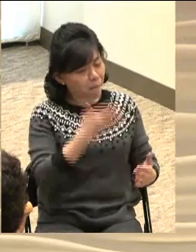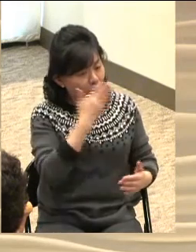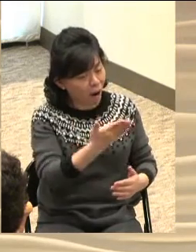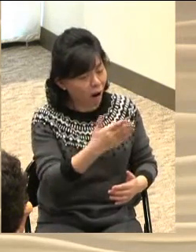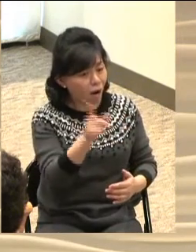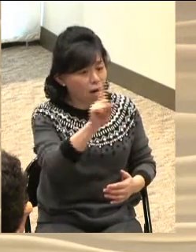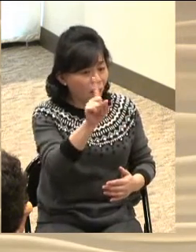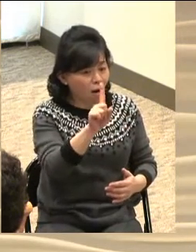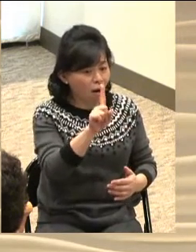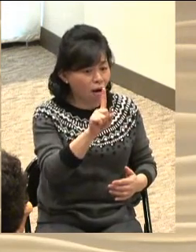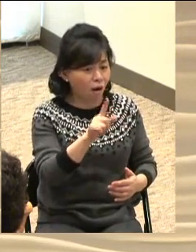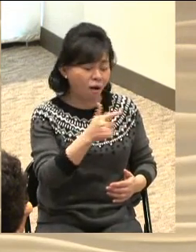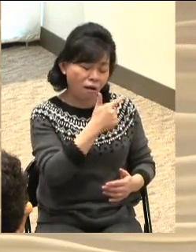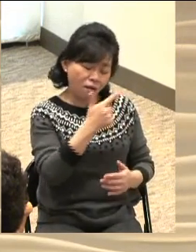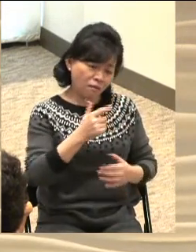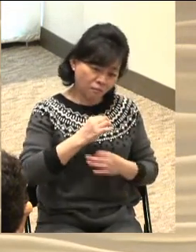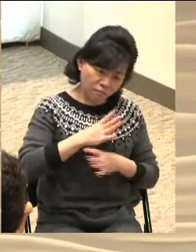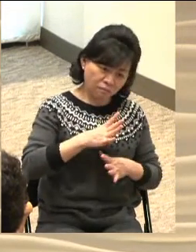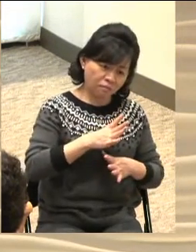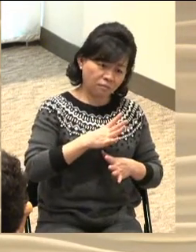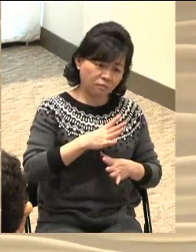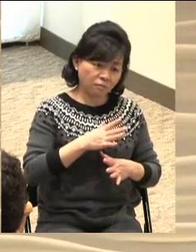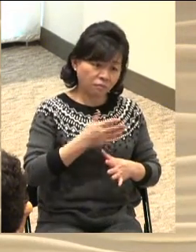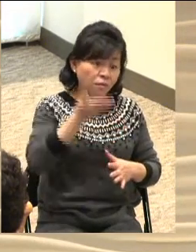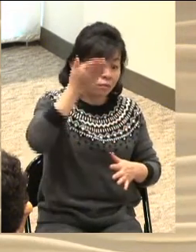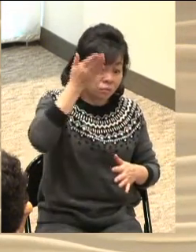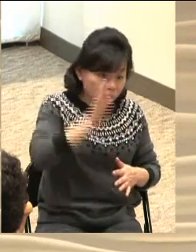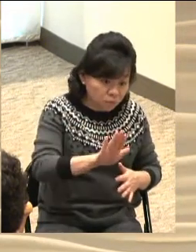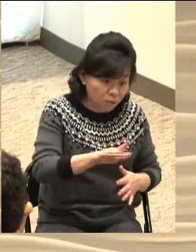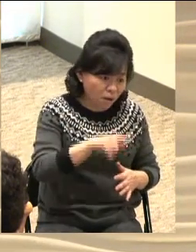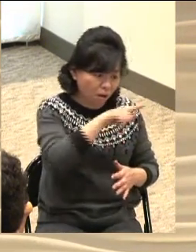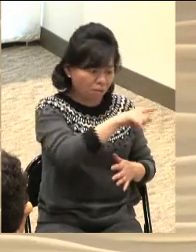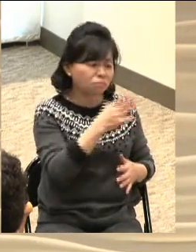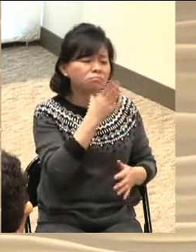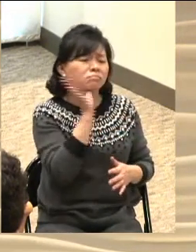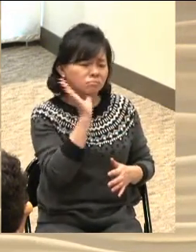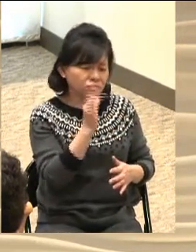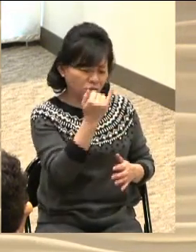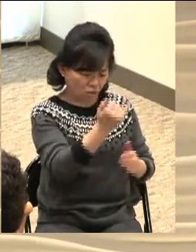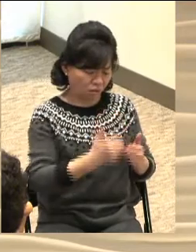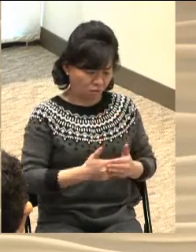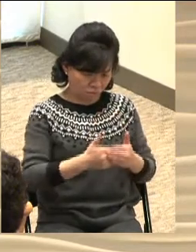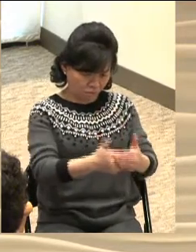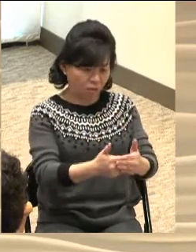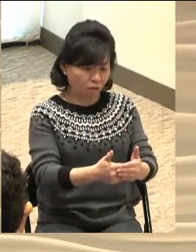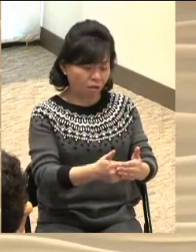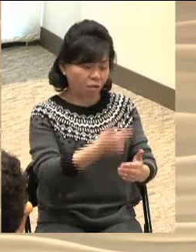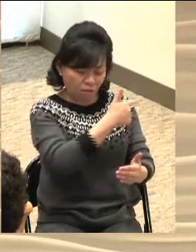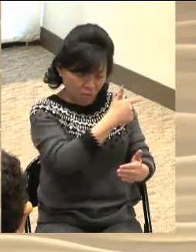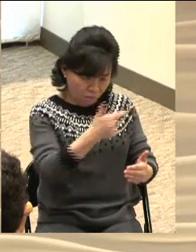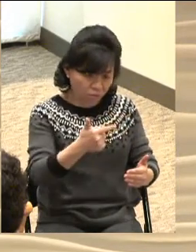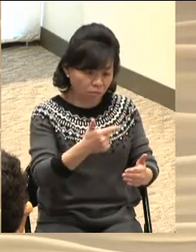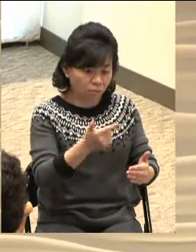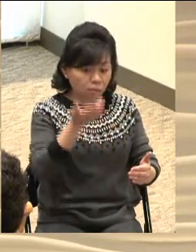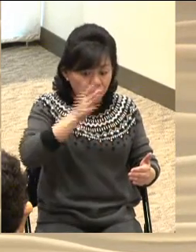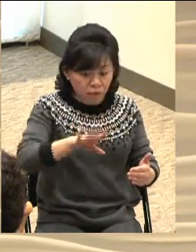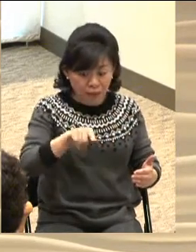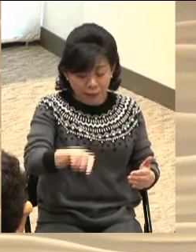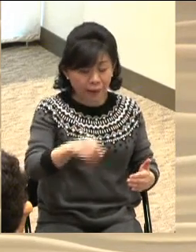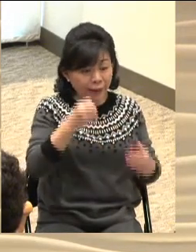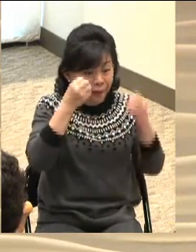엘리사벳도 할머니지만 이미 여자로서 아이를 가질 수 없는 나이지만 성령의 능력으로